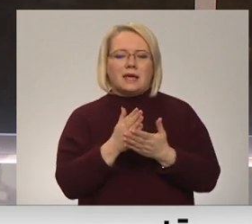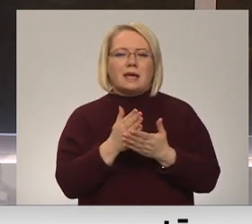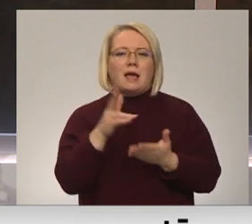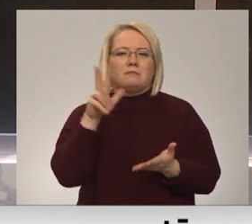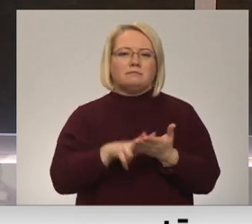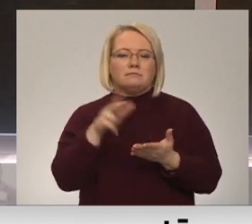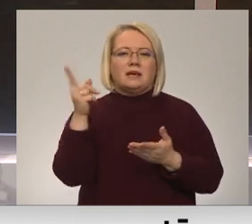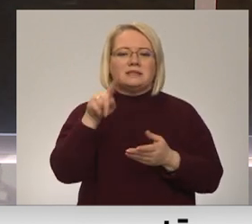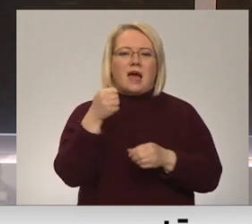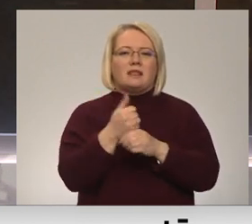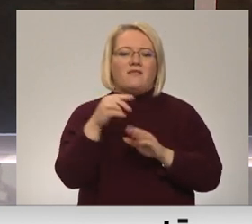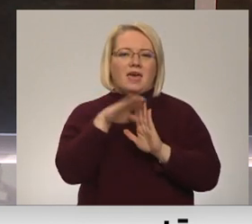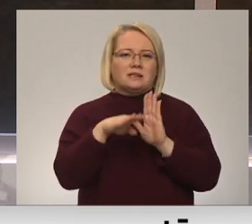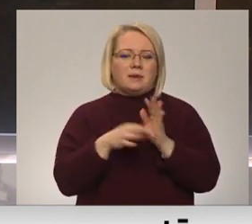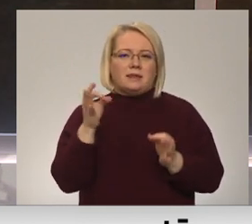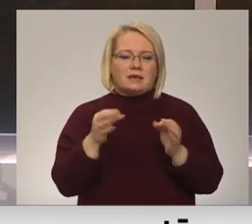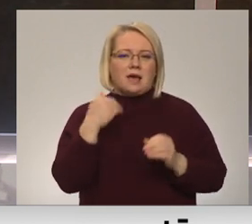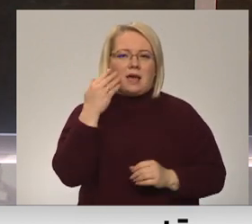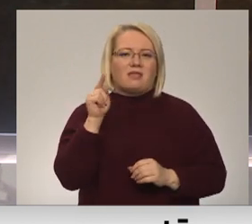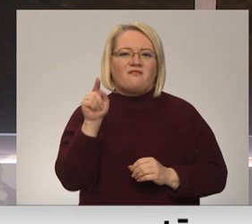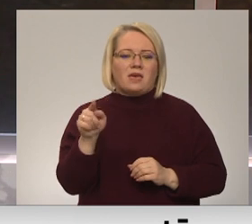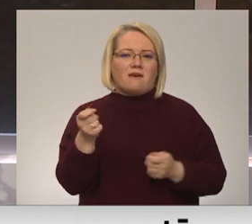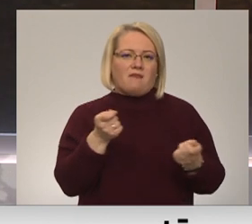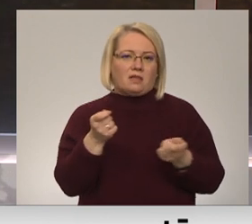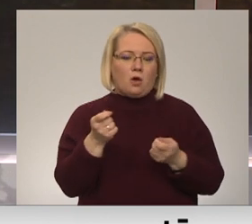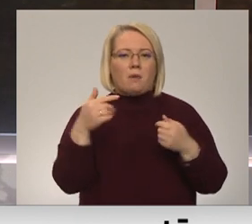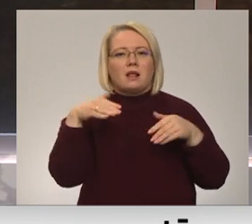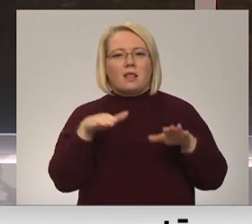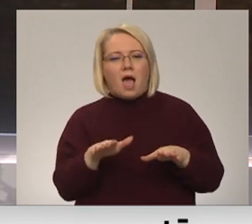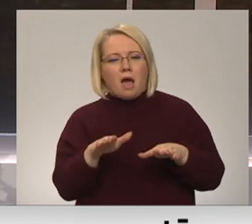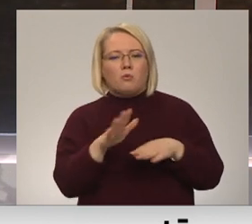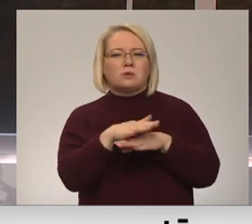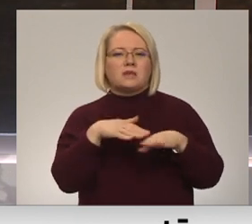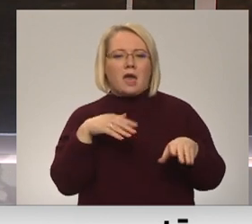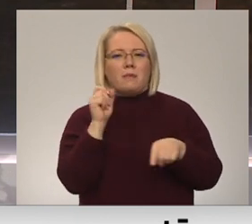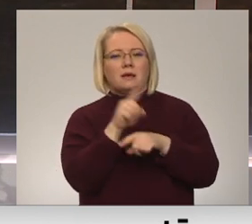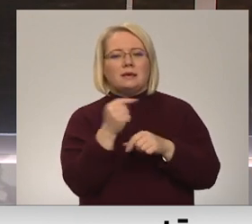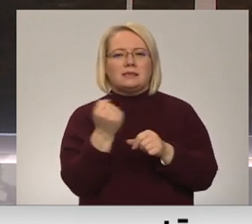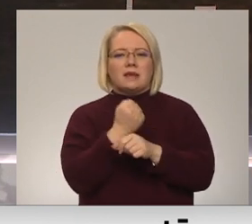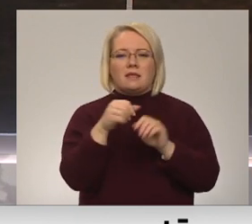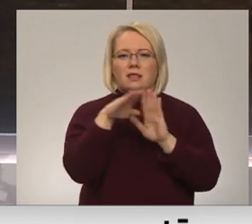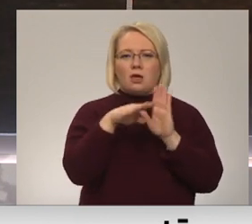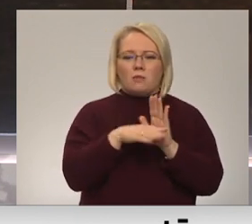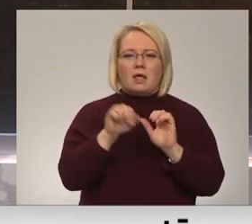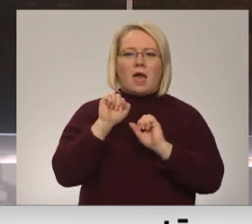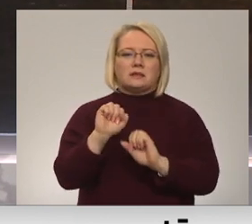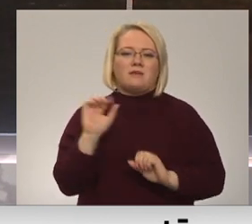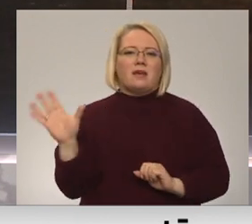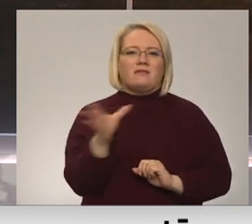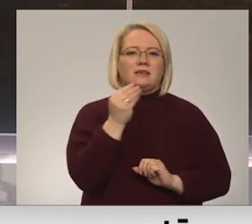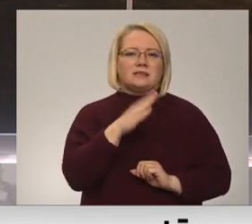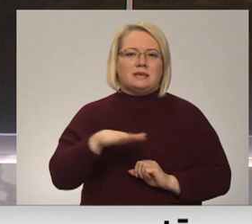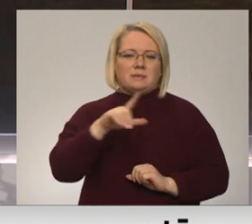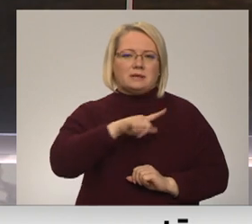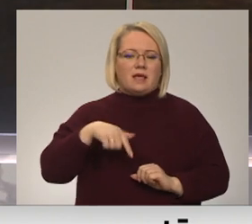tiesā, laikā kad Osipovu to vadīja, un konkrēti par lēmumu likuma devējumu uzdot izstrādāt regulējumu, lai aizstāvētu visas ģimenes Latvijā